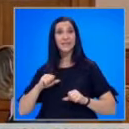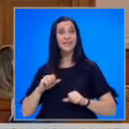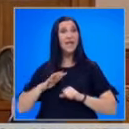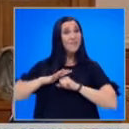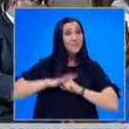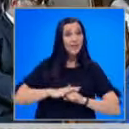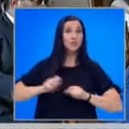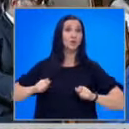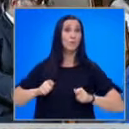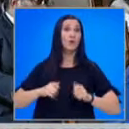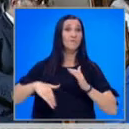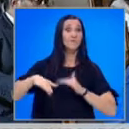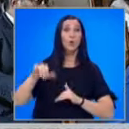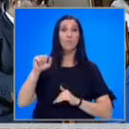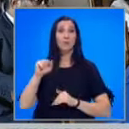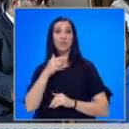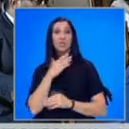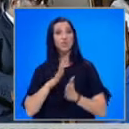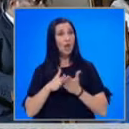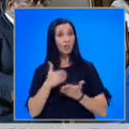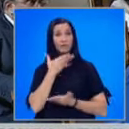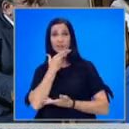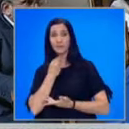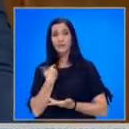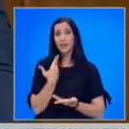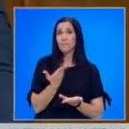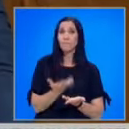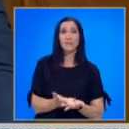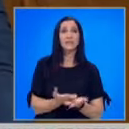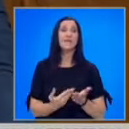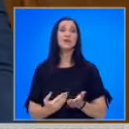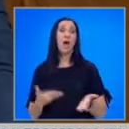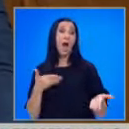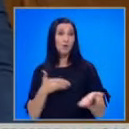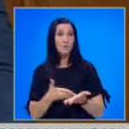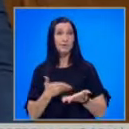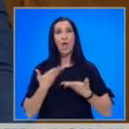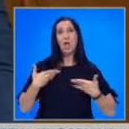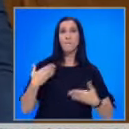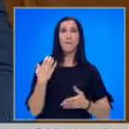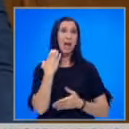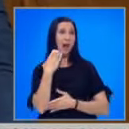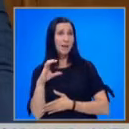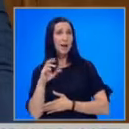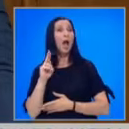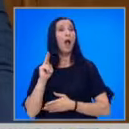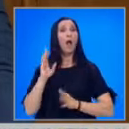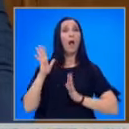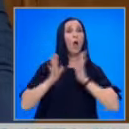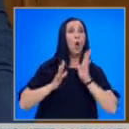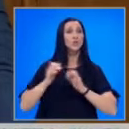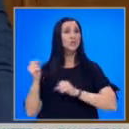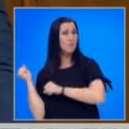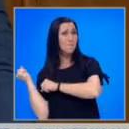върху партийни членове и симпатизанти и представиха аргументи. Ние имаме клипове как горските бият с